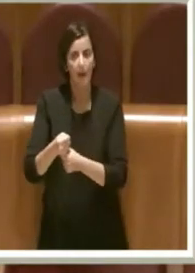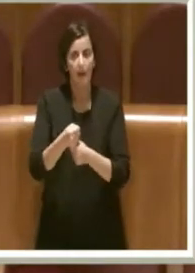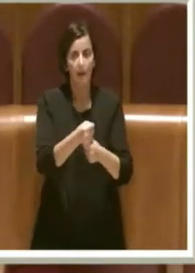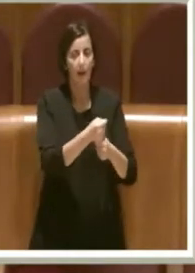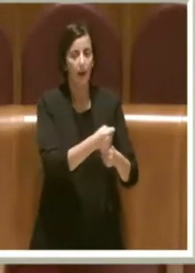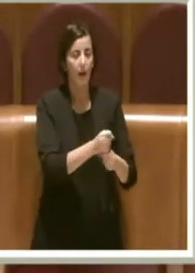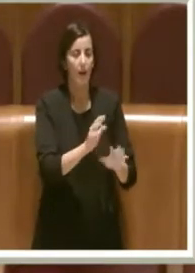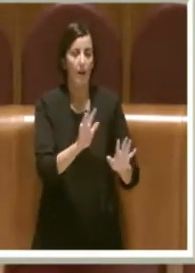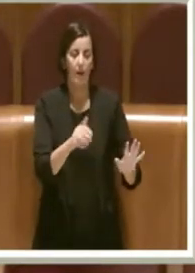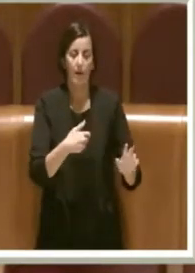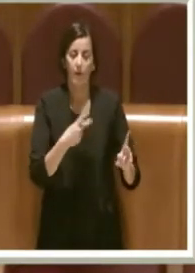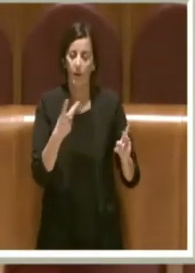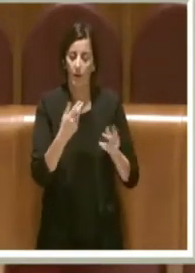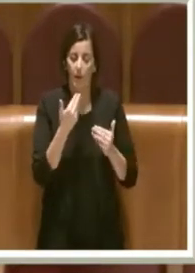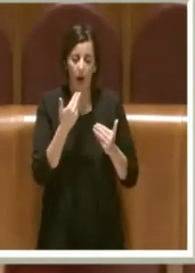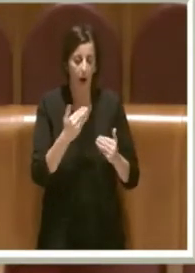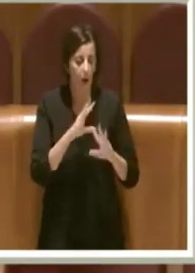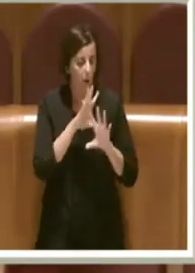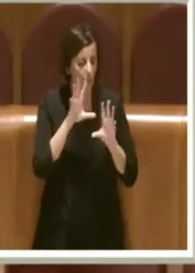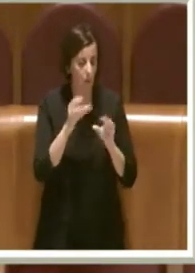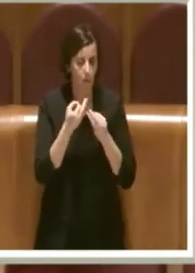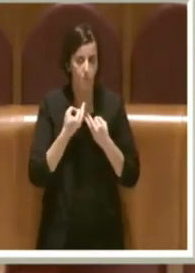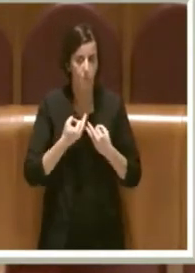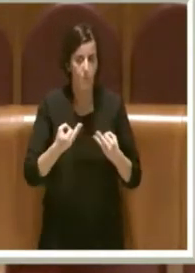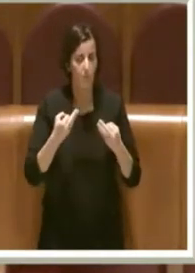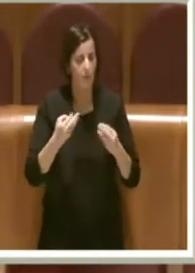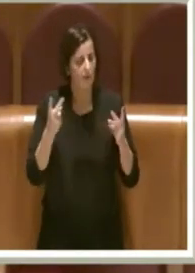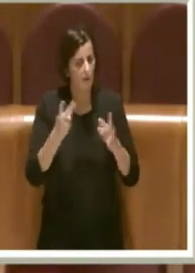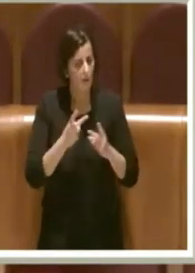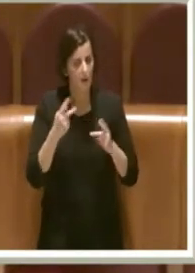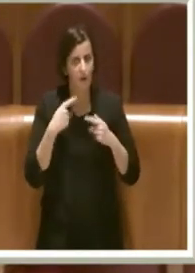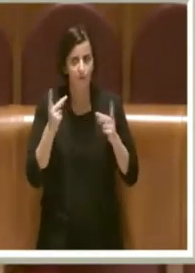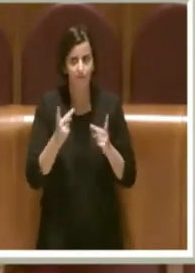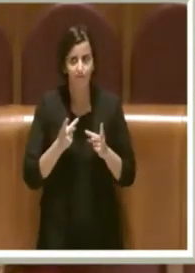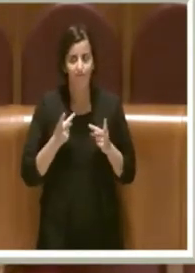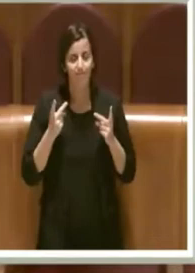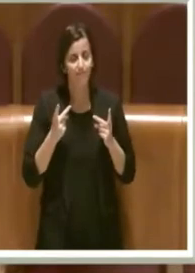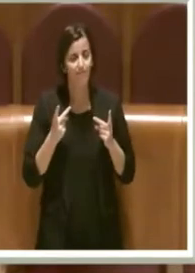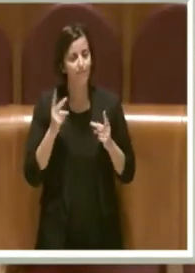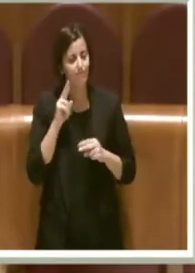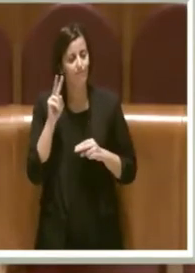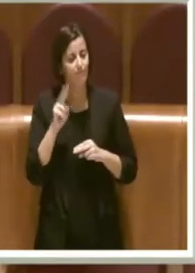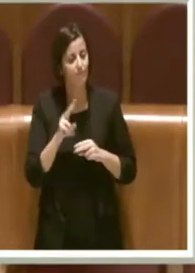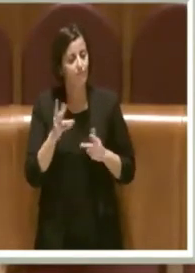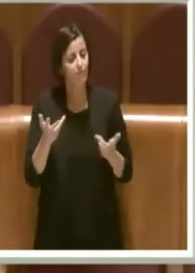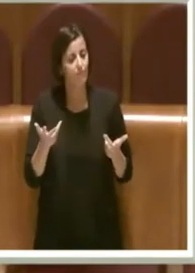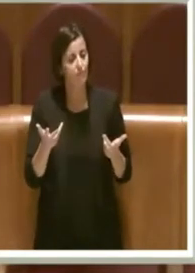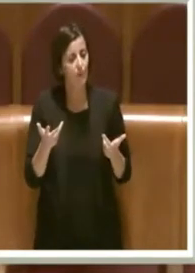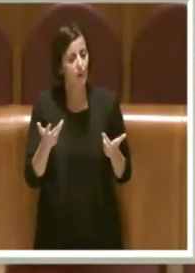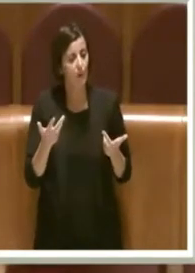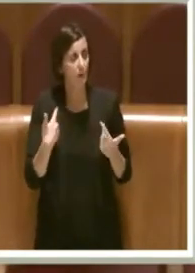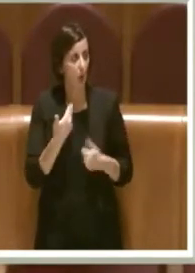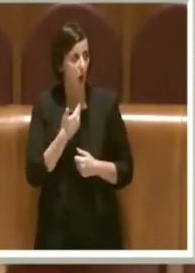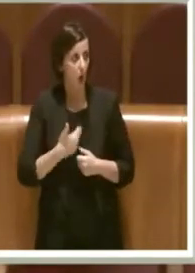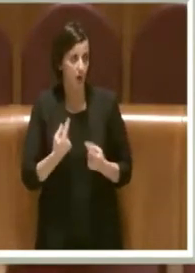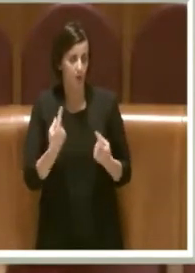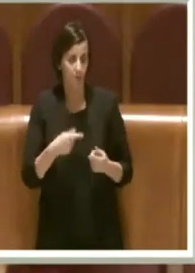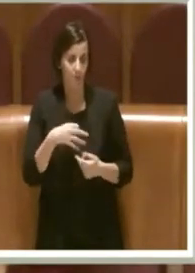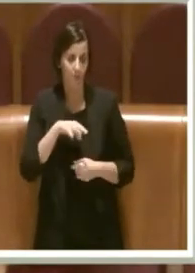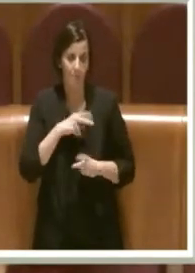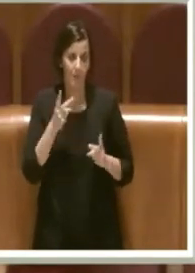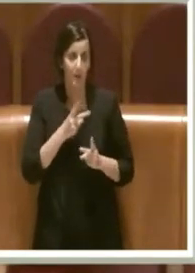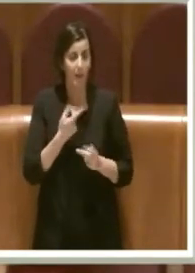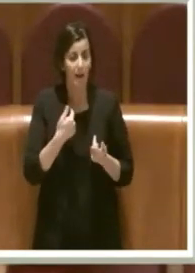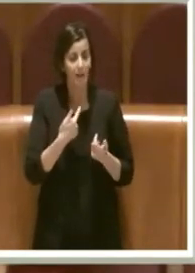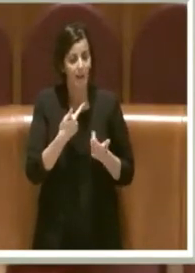auguro tutto il bene al consigliere che lei ha delegato e sono felice perché veramente è qualcosa che i consiglieri meritano, però se non cambia il